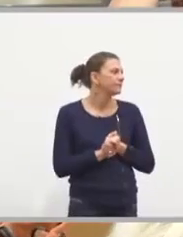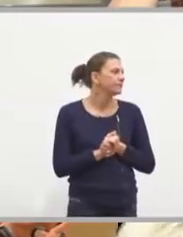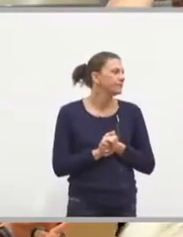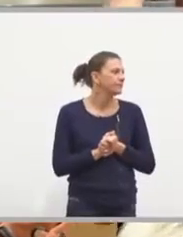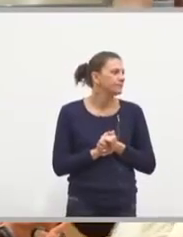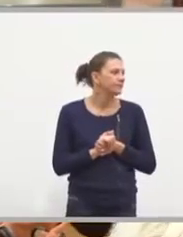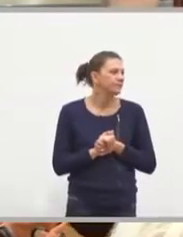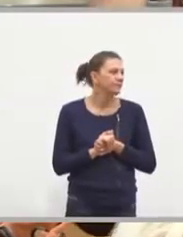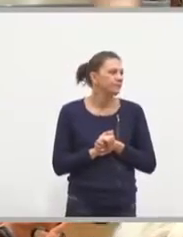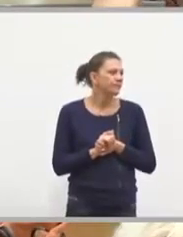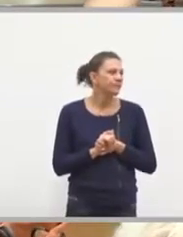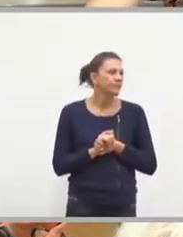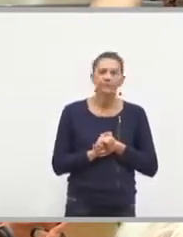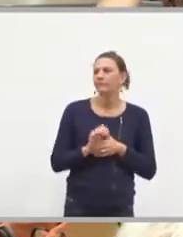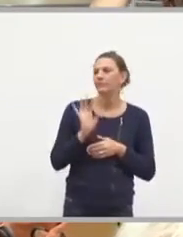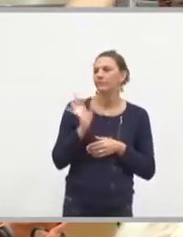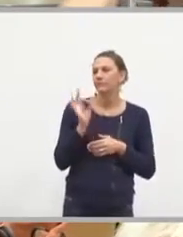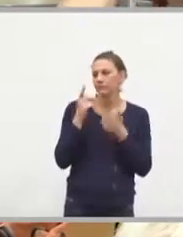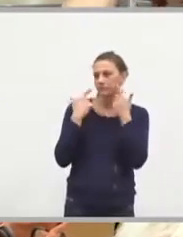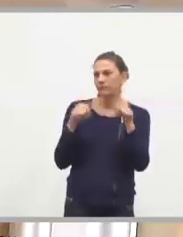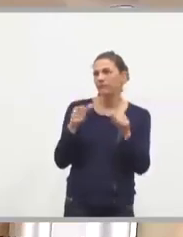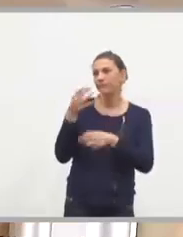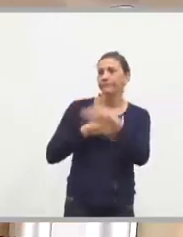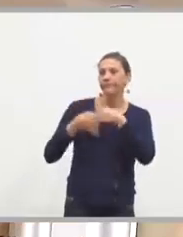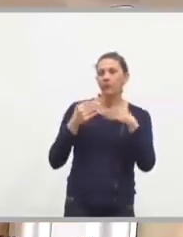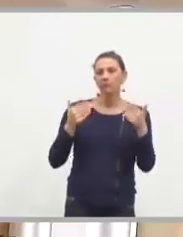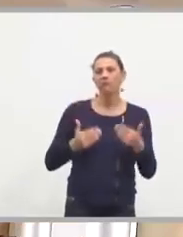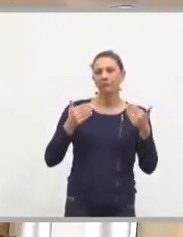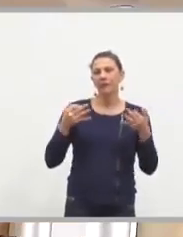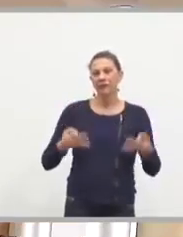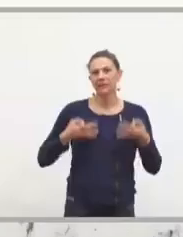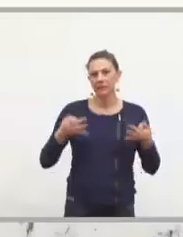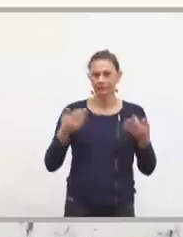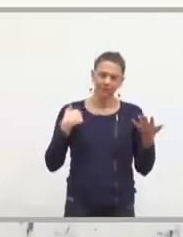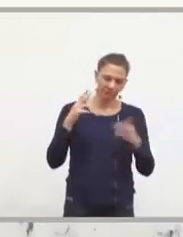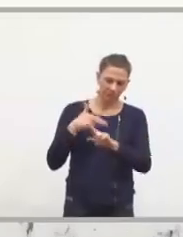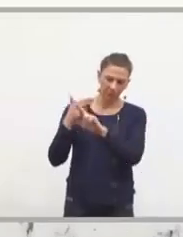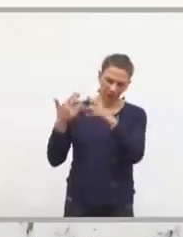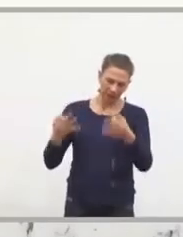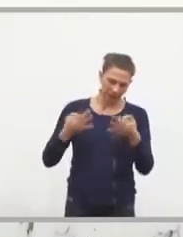Oui, je vois que vous prenez la rhétorique classique. Je vais y répondre donc de façon classique.